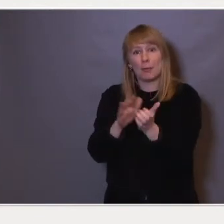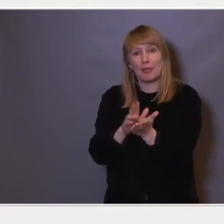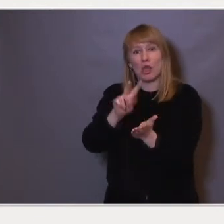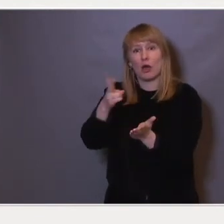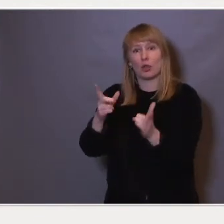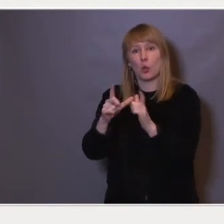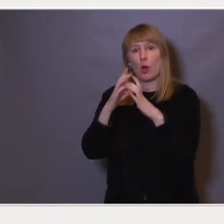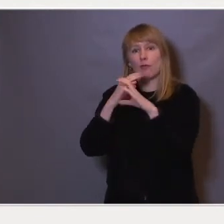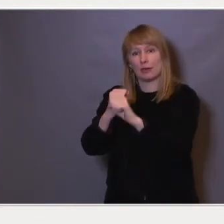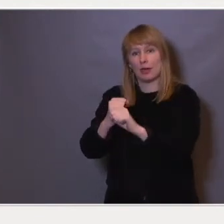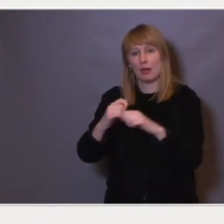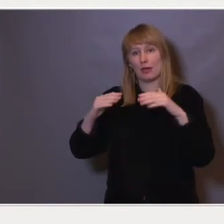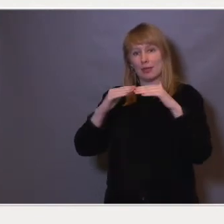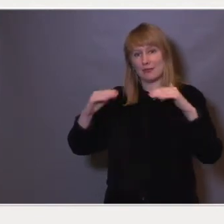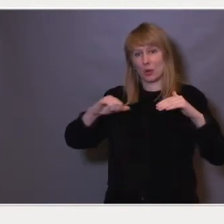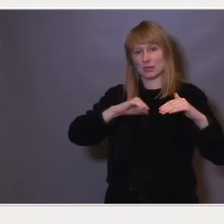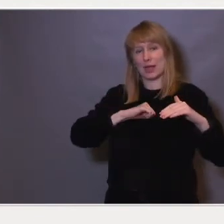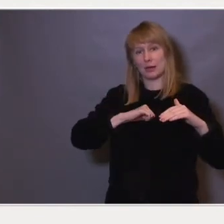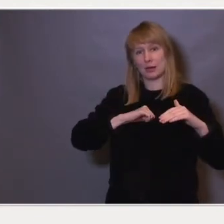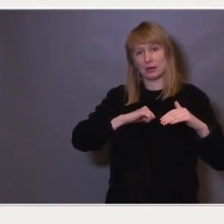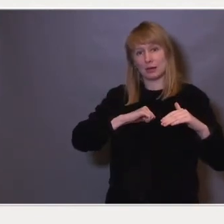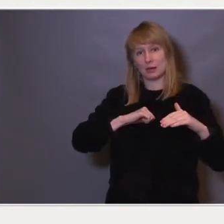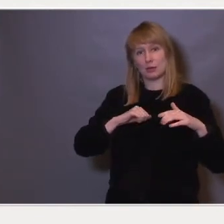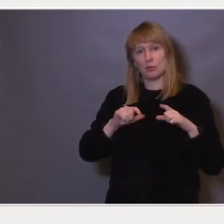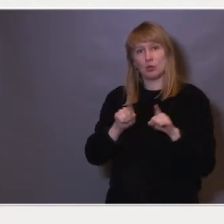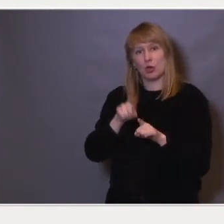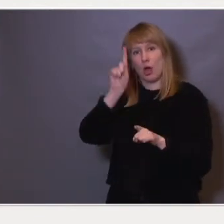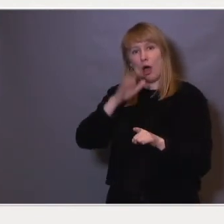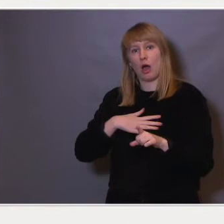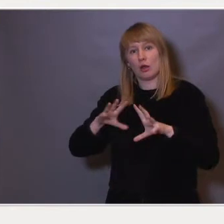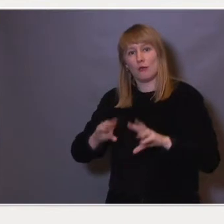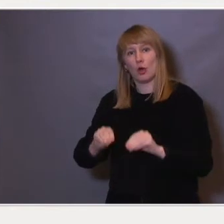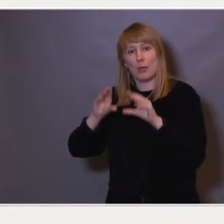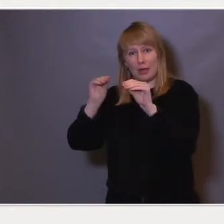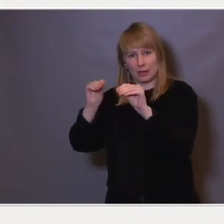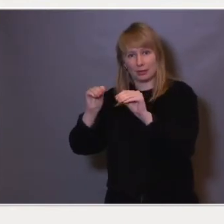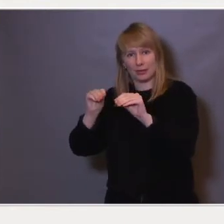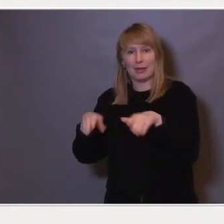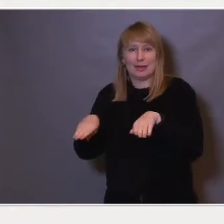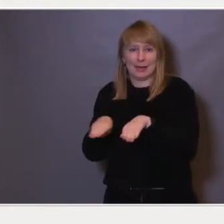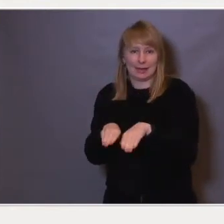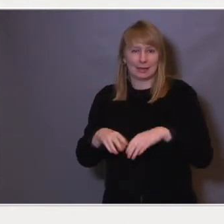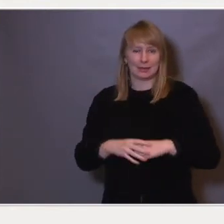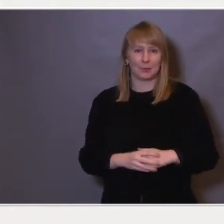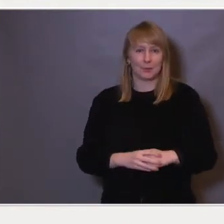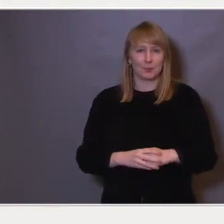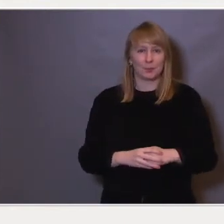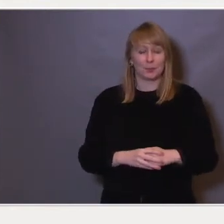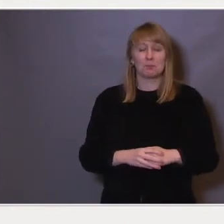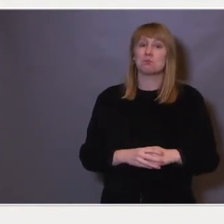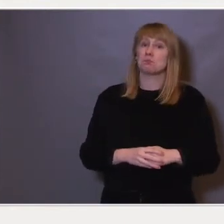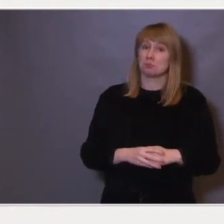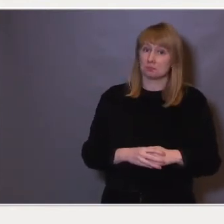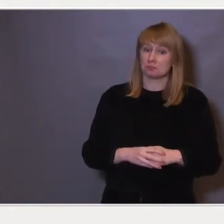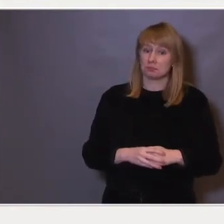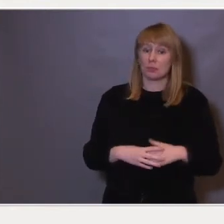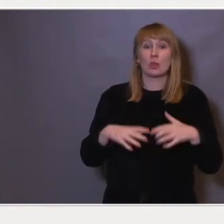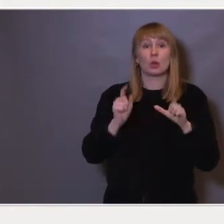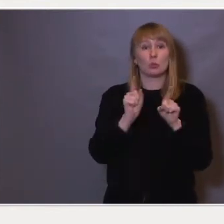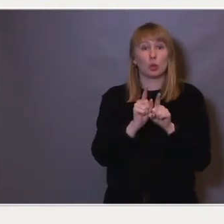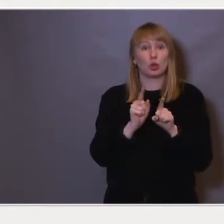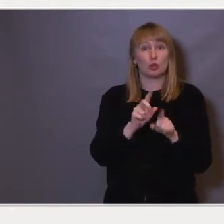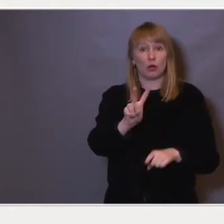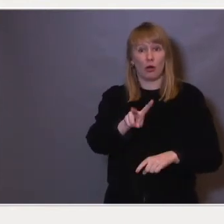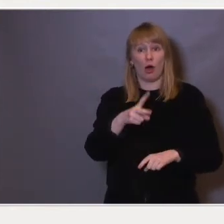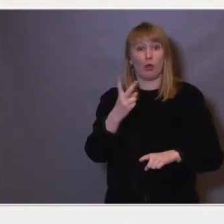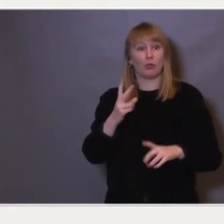uavhengig av hvilket nivå man er på, som også har klart å forbedre seg tilsvarende. Det vil umiddelbart gi helt